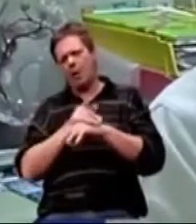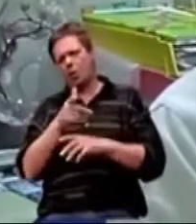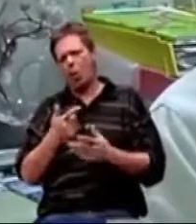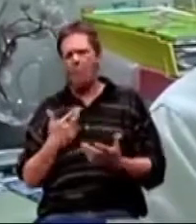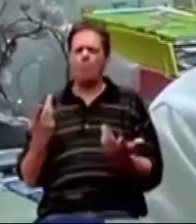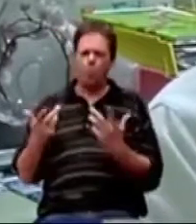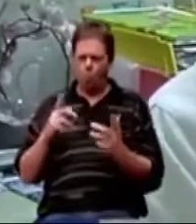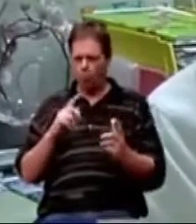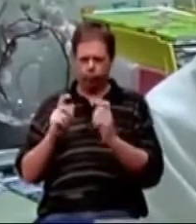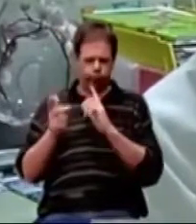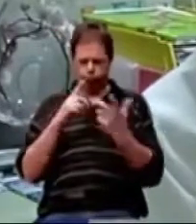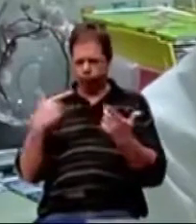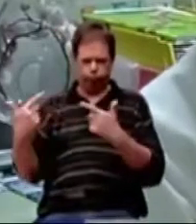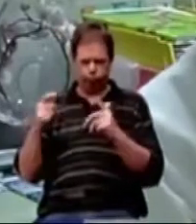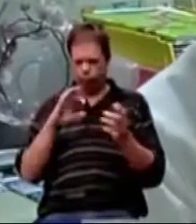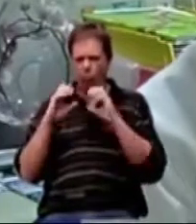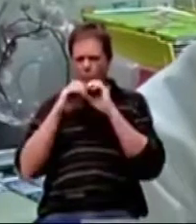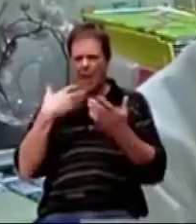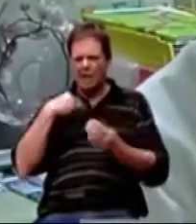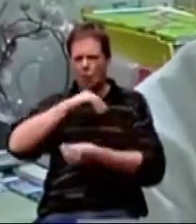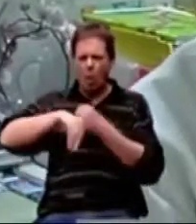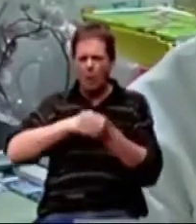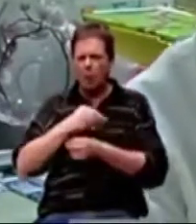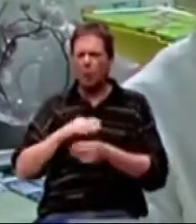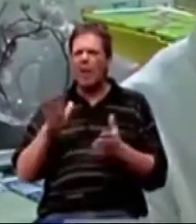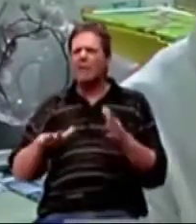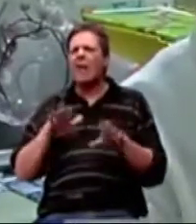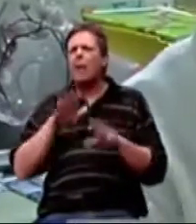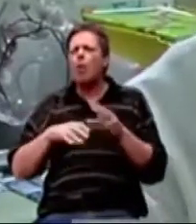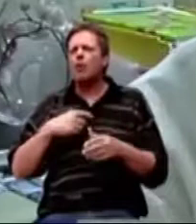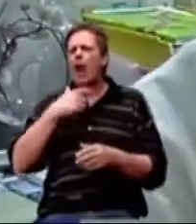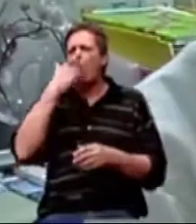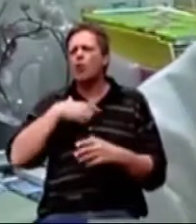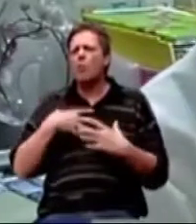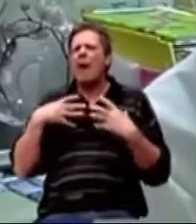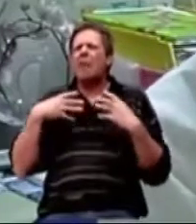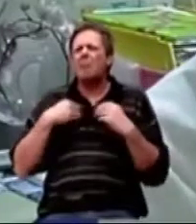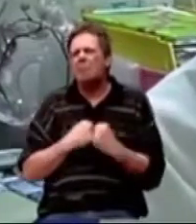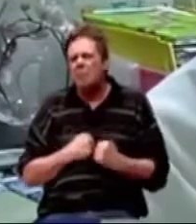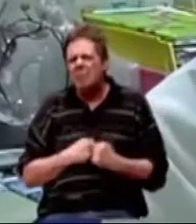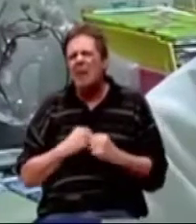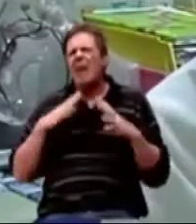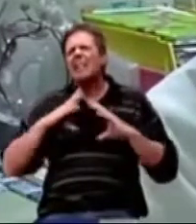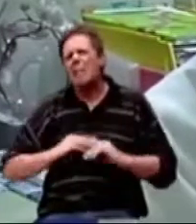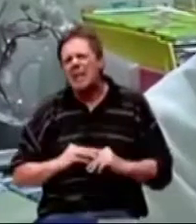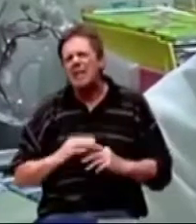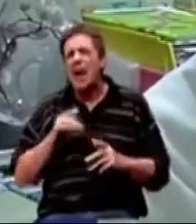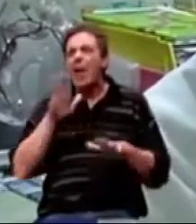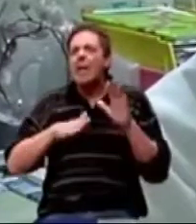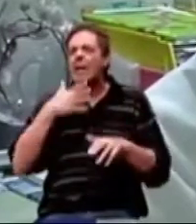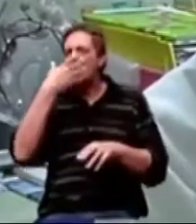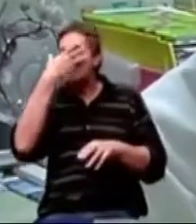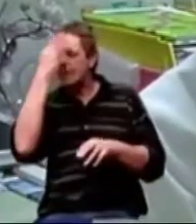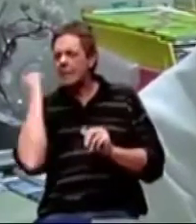sa obitelji da li je možda osoba depresivnija ili zaboravljivija. Time da nemojmo zaboraviti